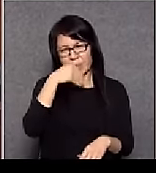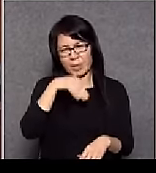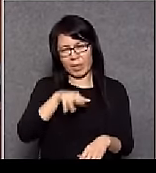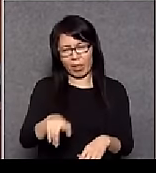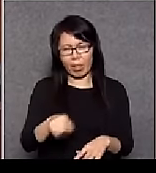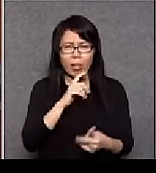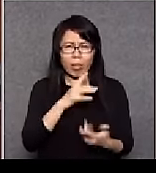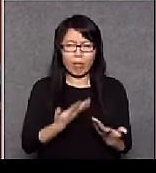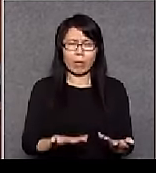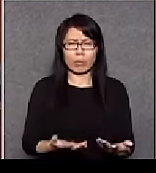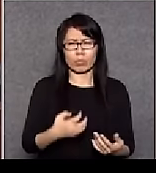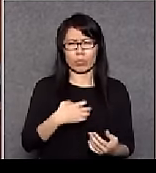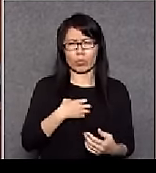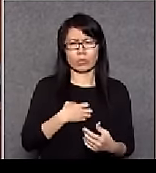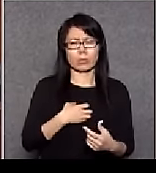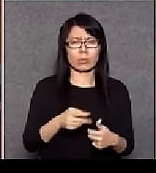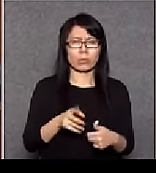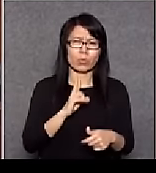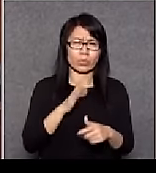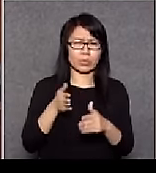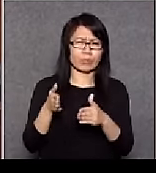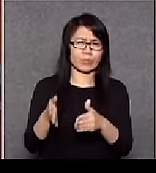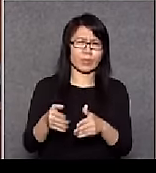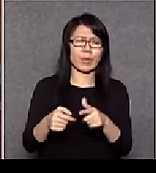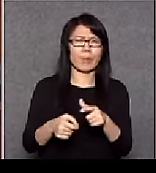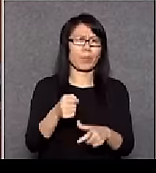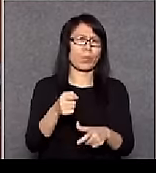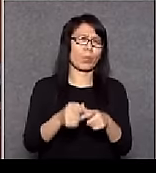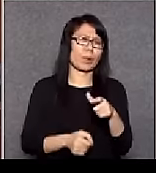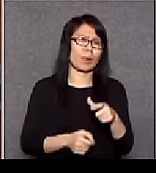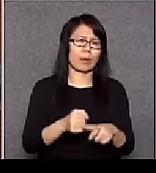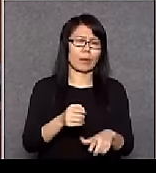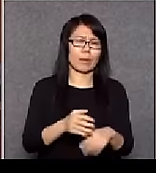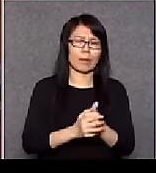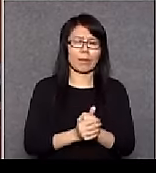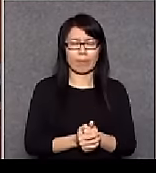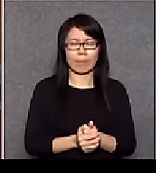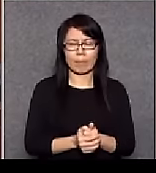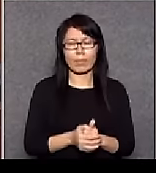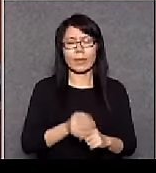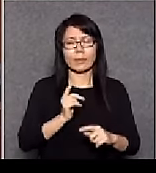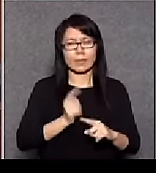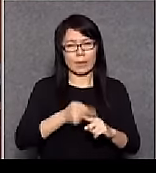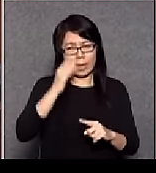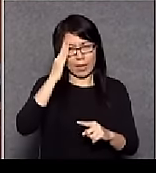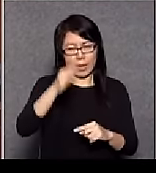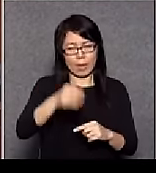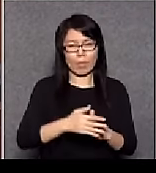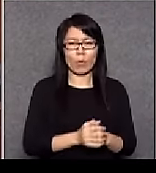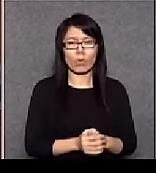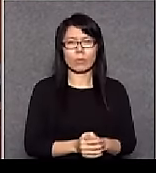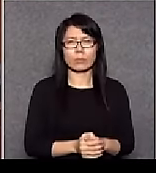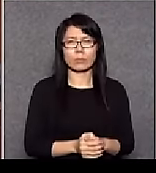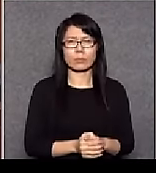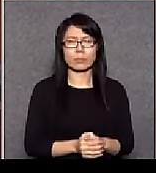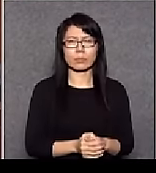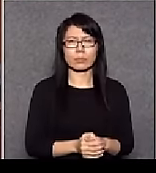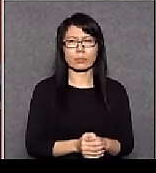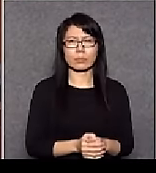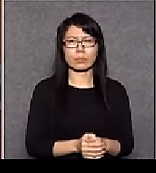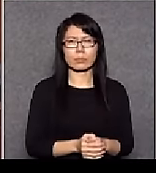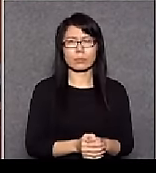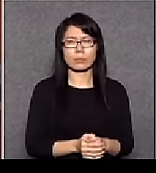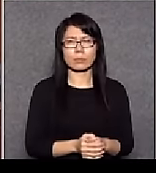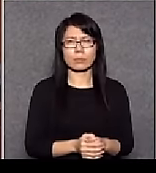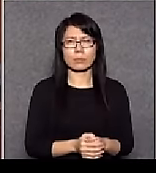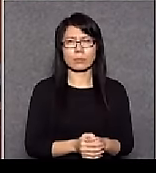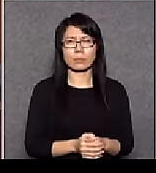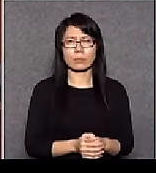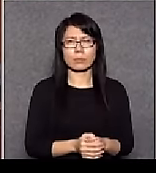我覺得對他是不公平的所以我也很希望呢這個副委